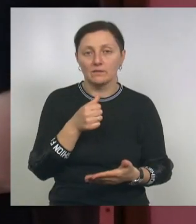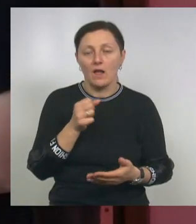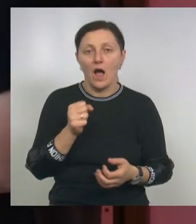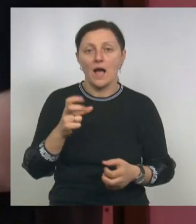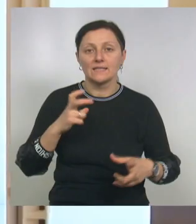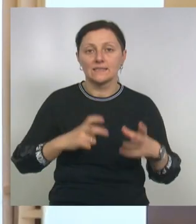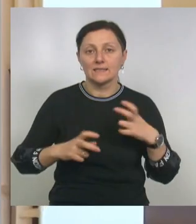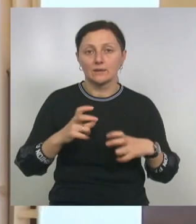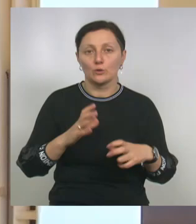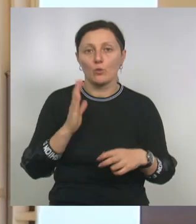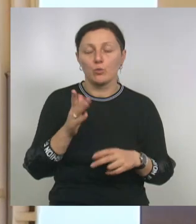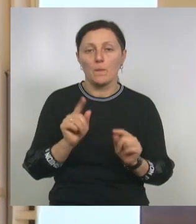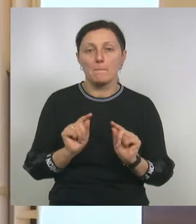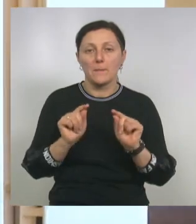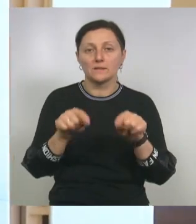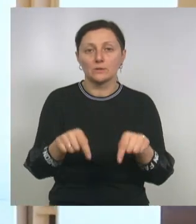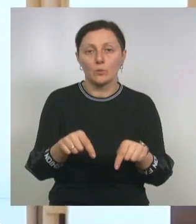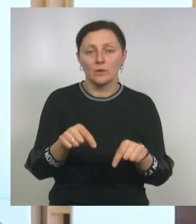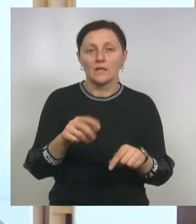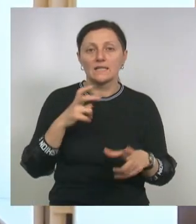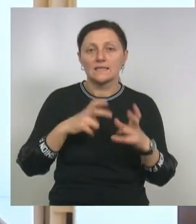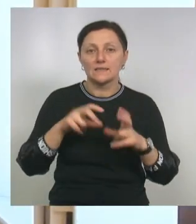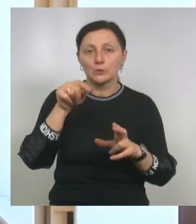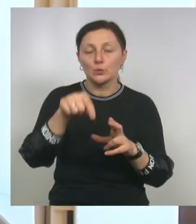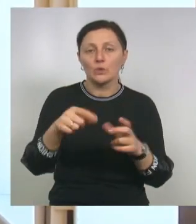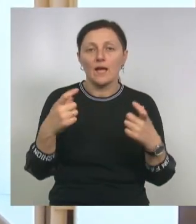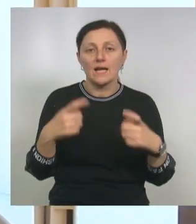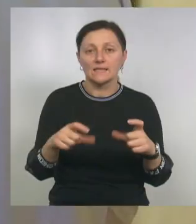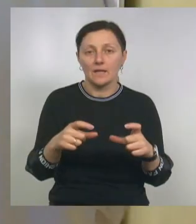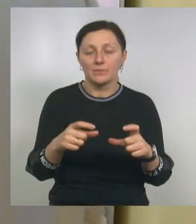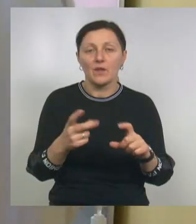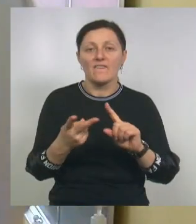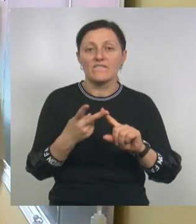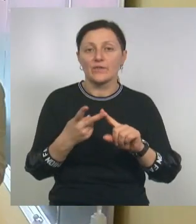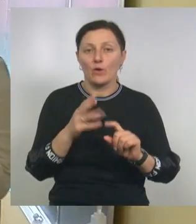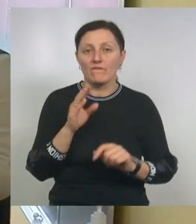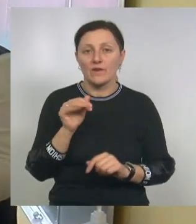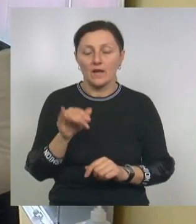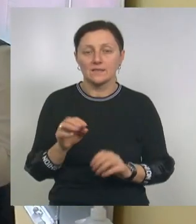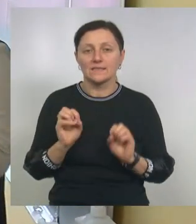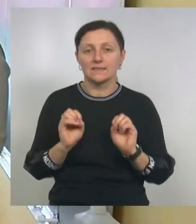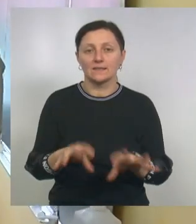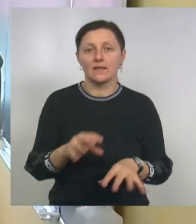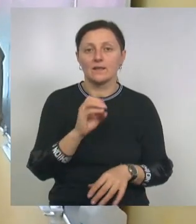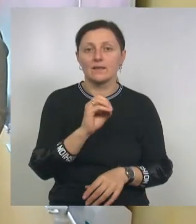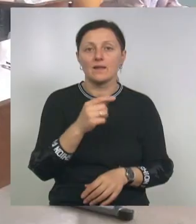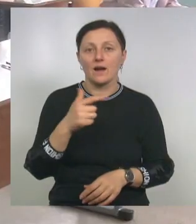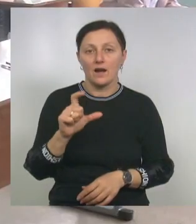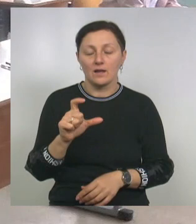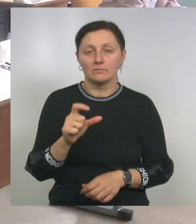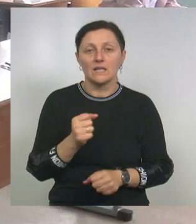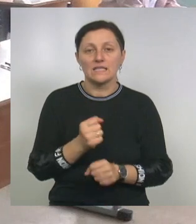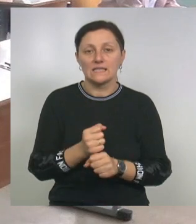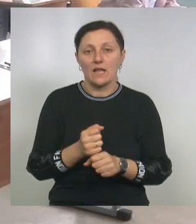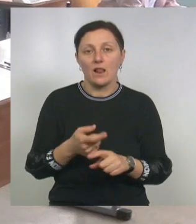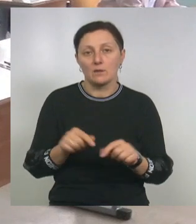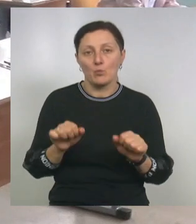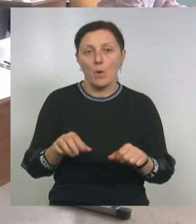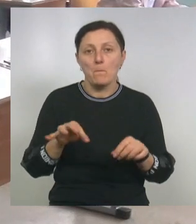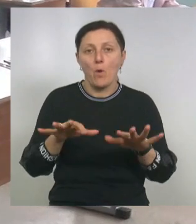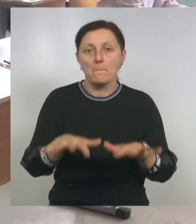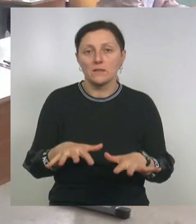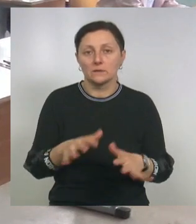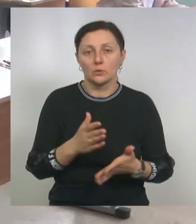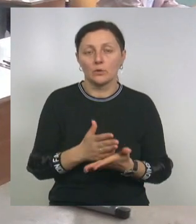университет ребята будут поступать по вузовским экзаменам. Второй вариант сдать ЕГЭ. Причем сделать это можно по месту пребывания. В